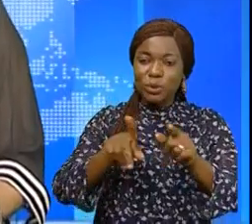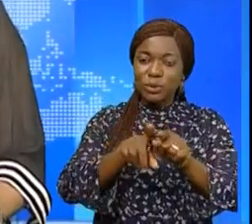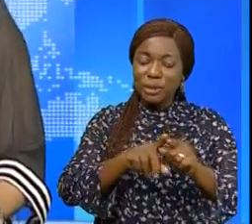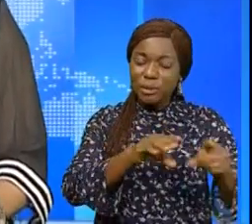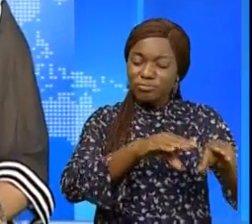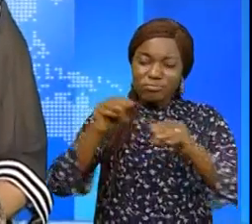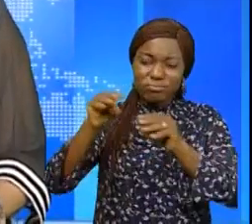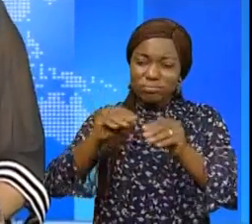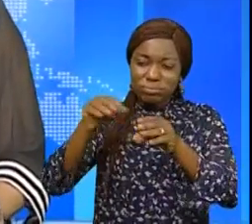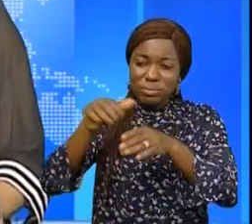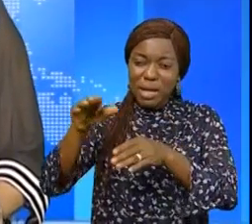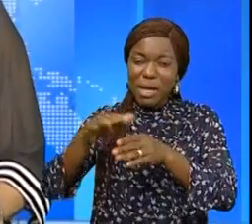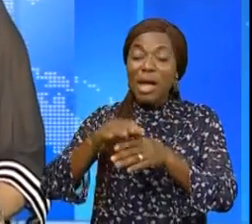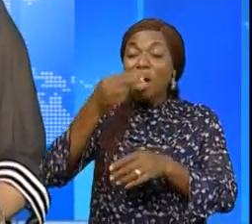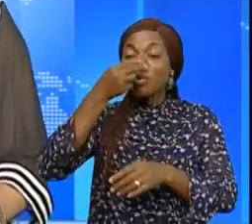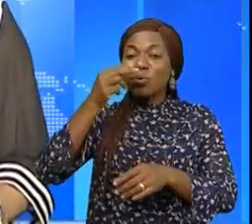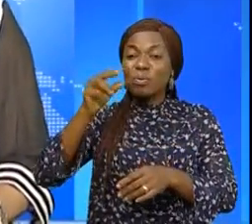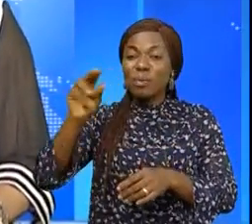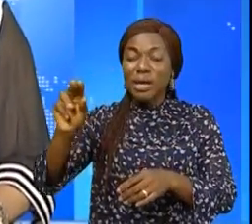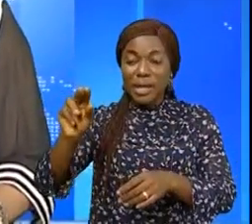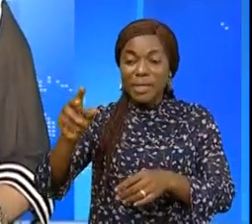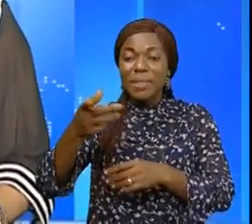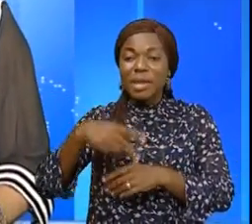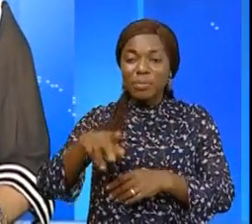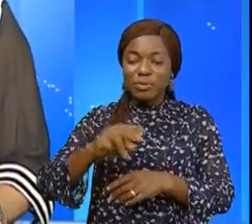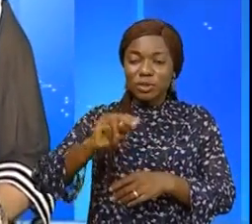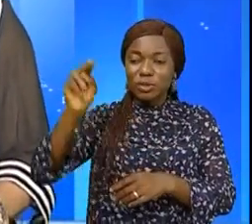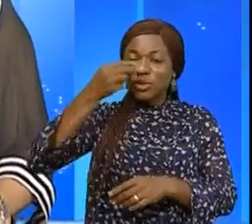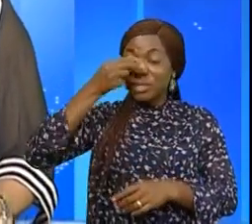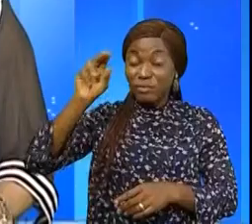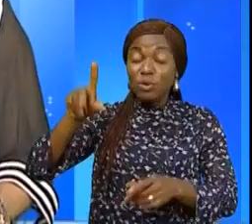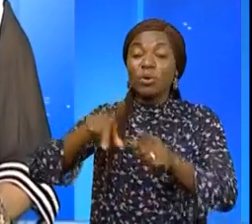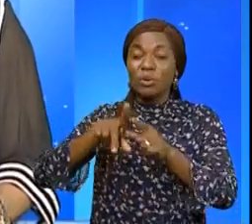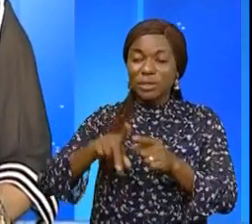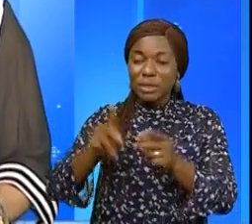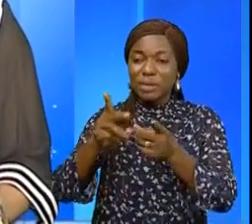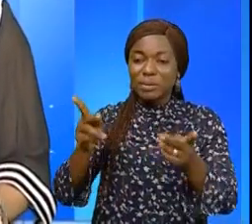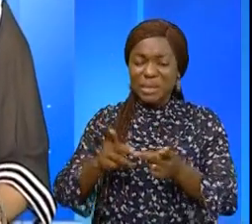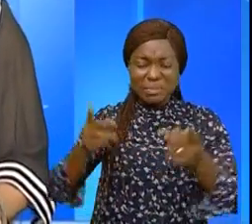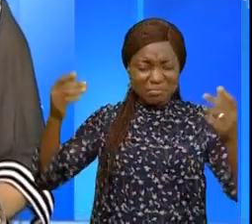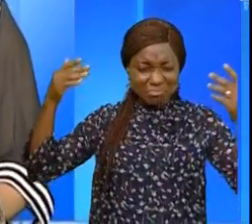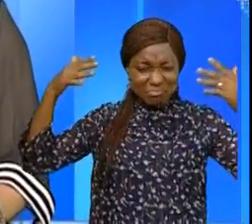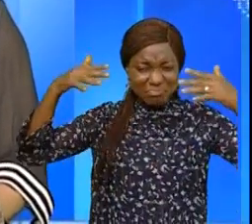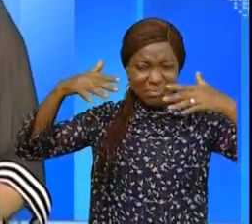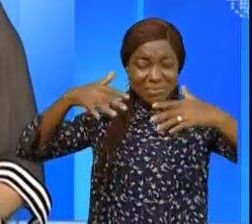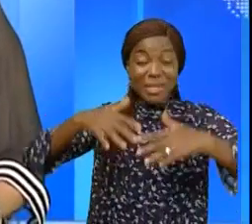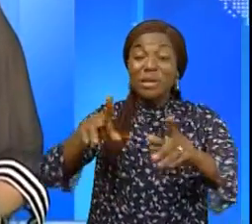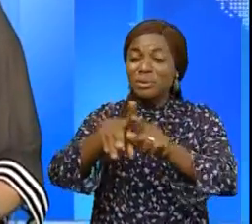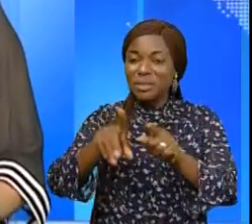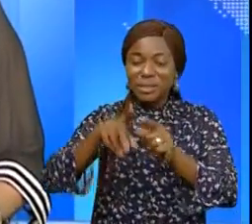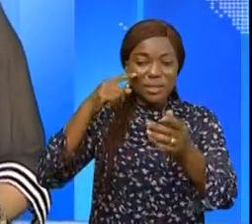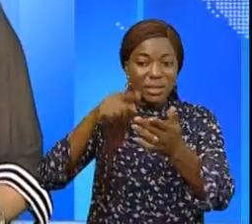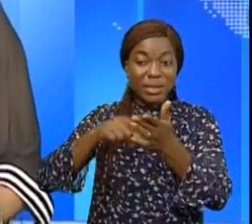évacués à Goumars chef de la province du nord qui devient presque désert constat de notre